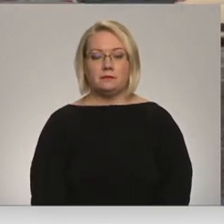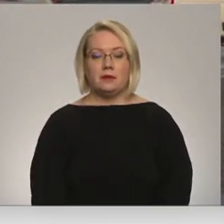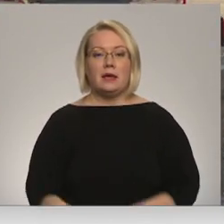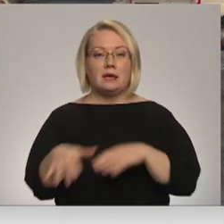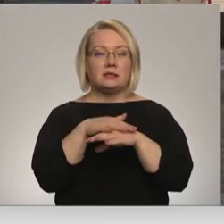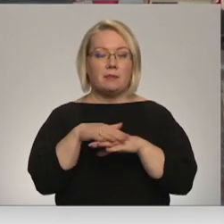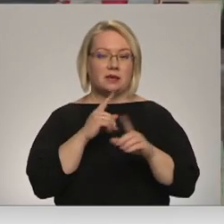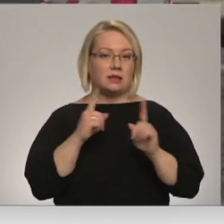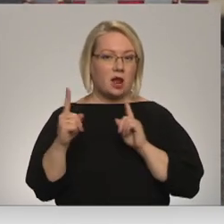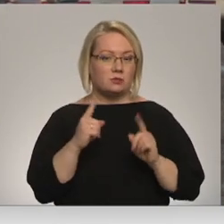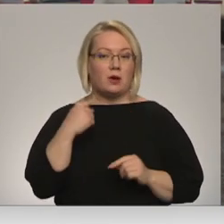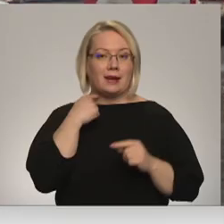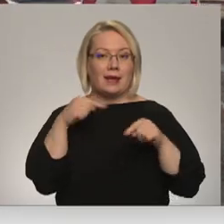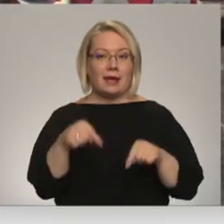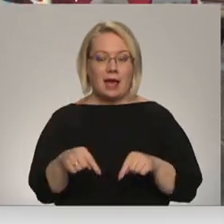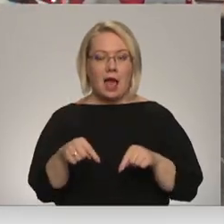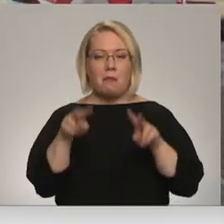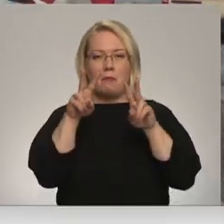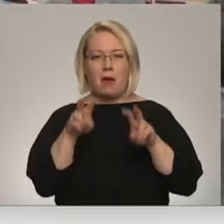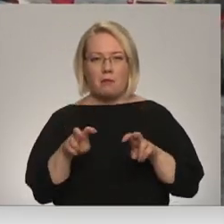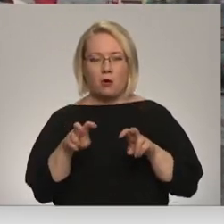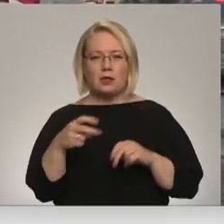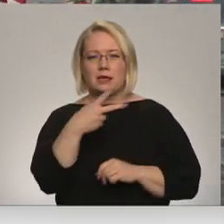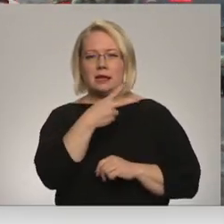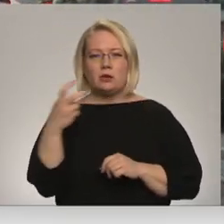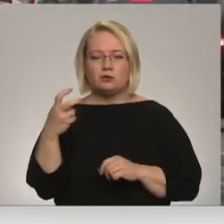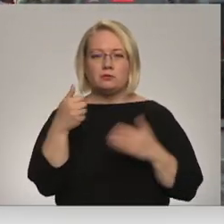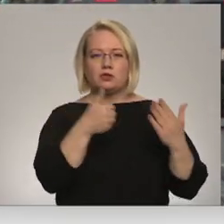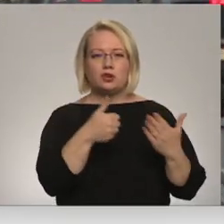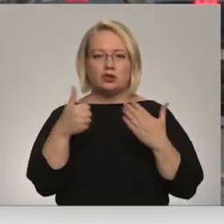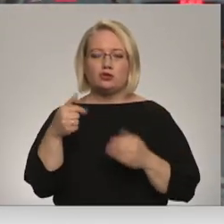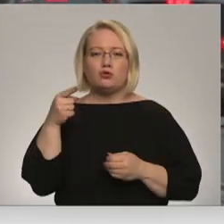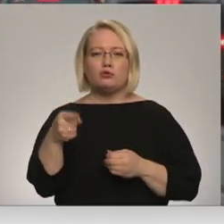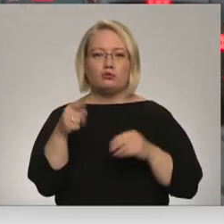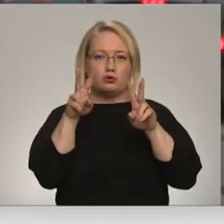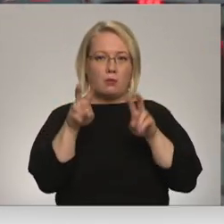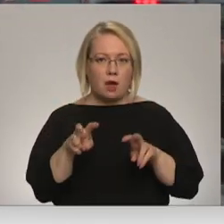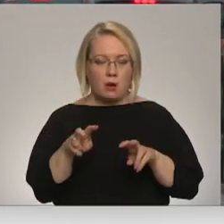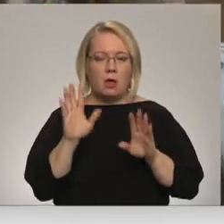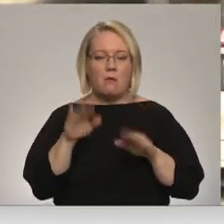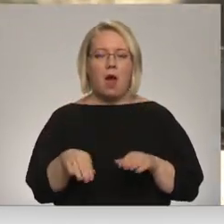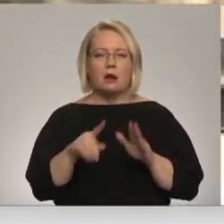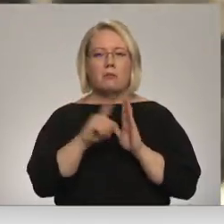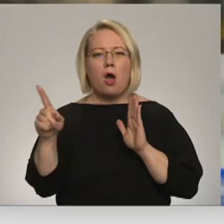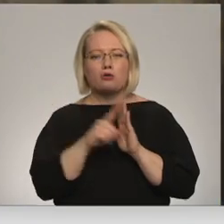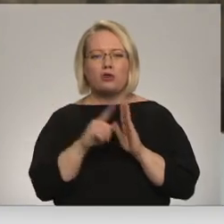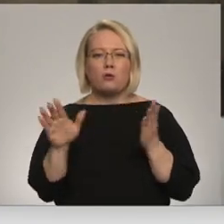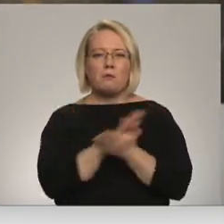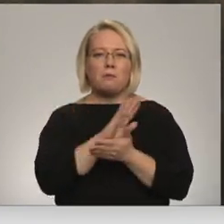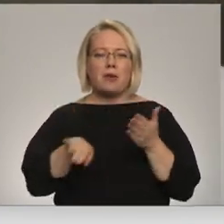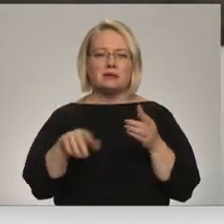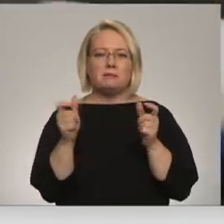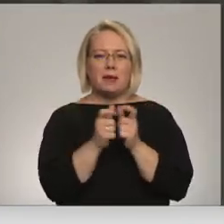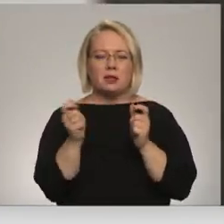Sabiedriskajā transportā Rīgā vien veiktas vairāk nekā 266 tūkstoši pārbaužu. Par braukšanu bez biļetes sodīt tevi